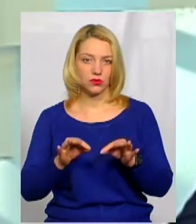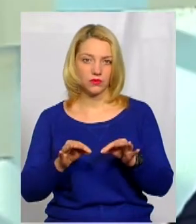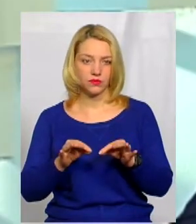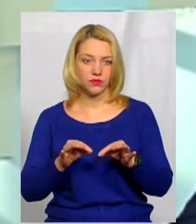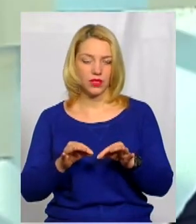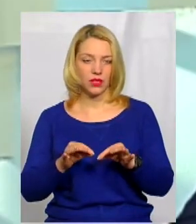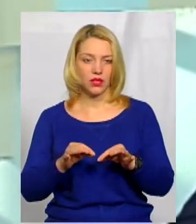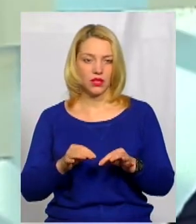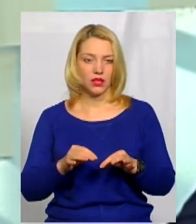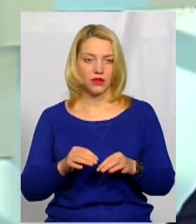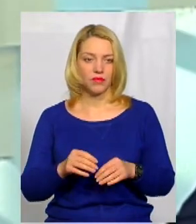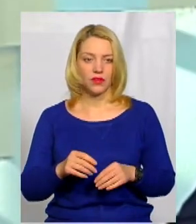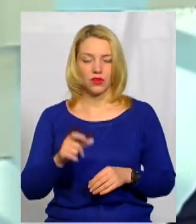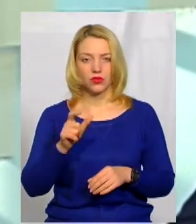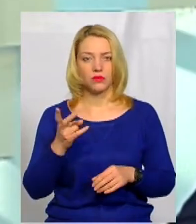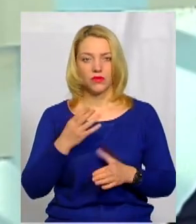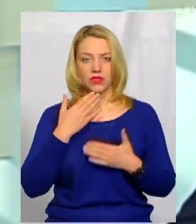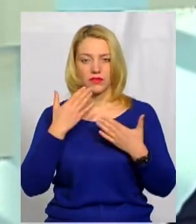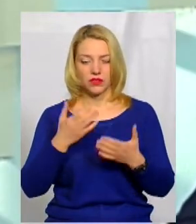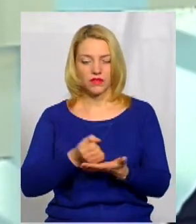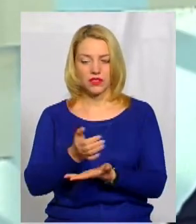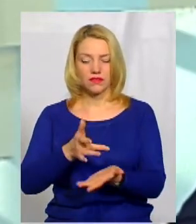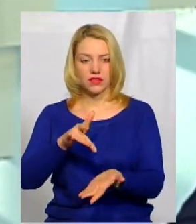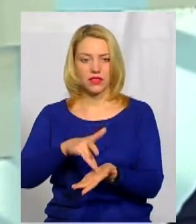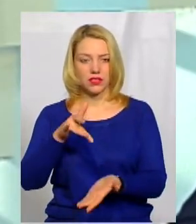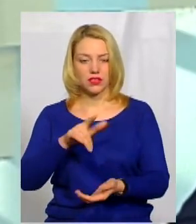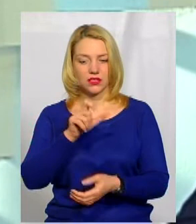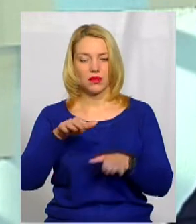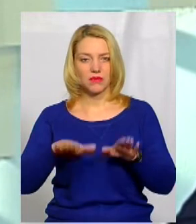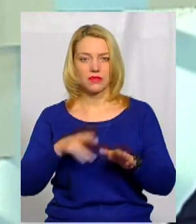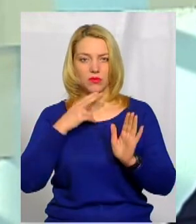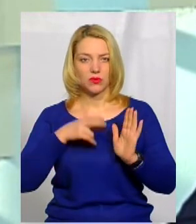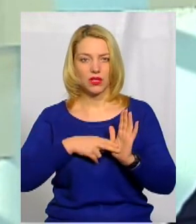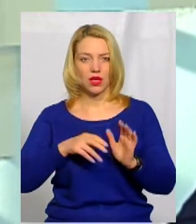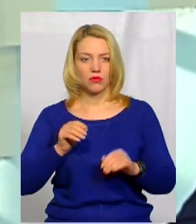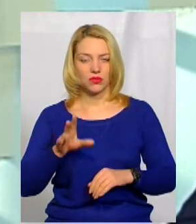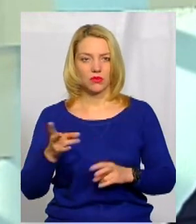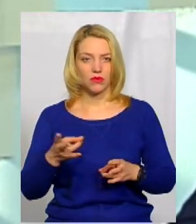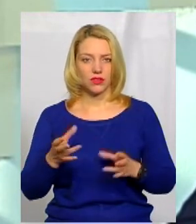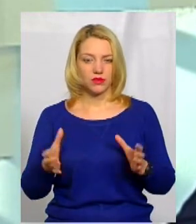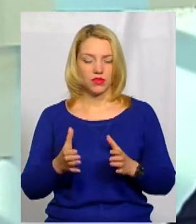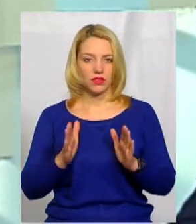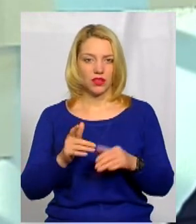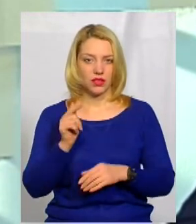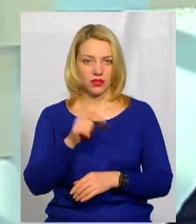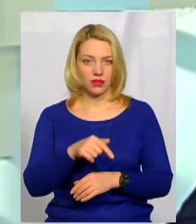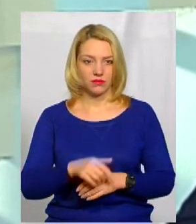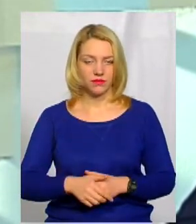громадянин повинен звернутися в сервісний центр, за його місцем реєстрації посвідчення повинен зберігатися тільки там.